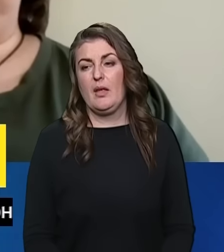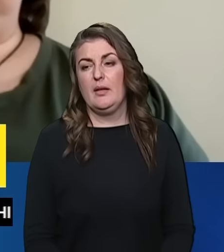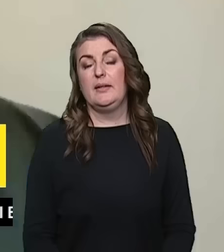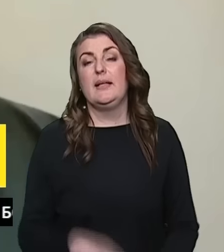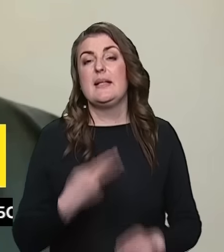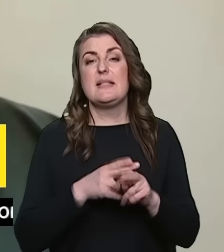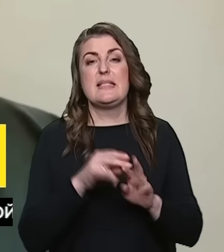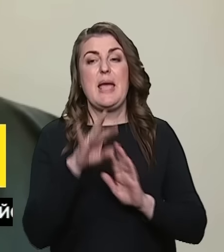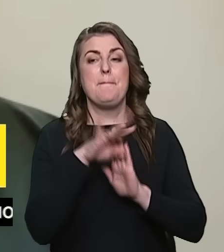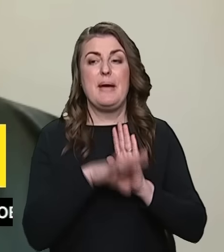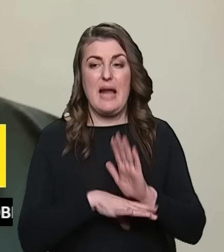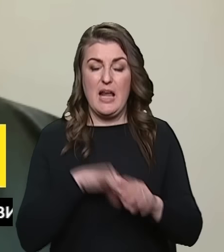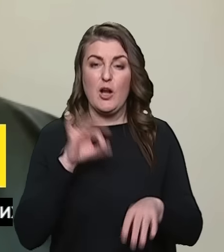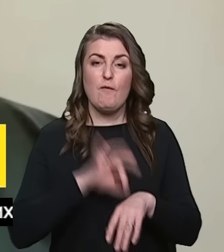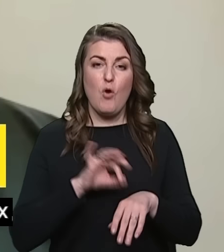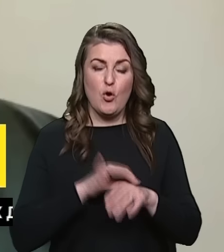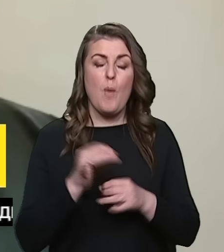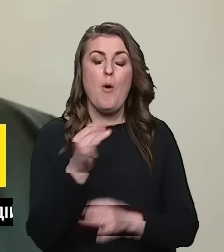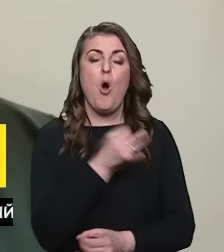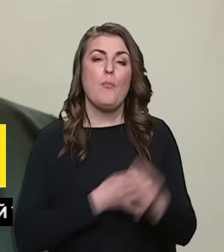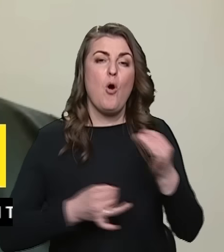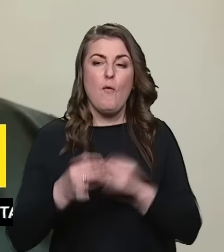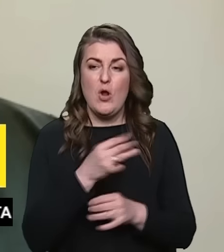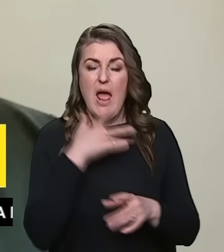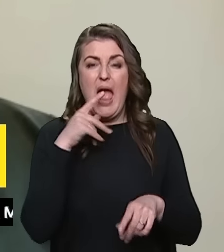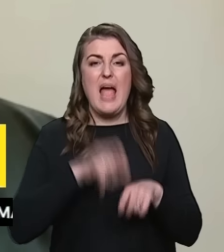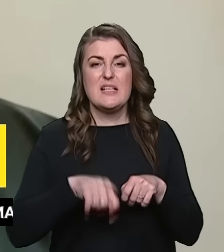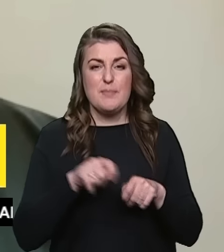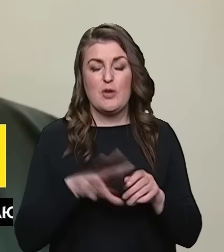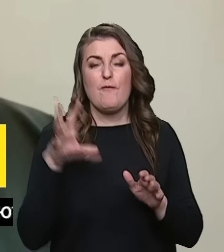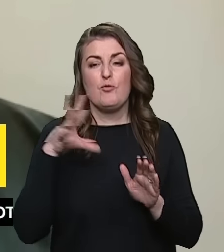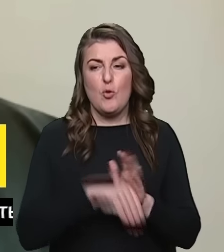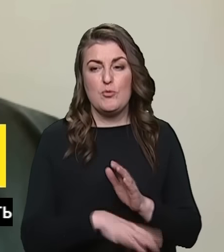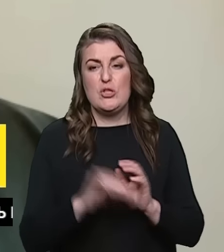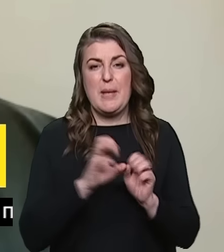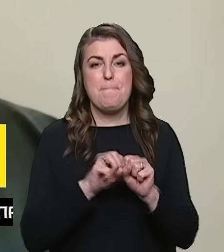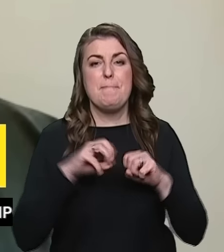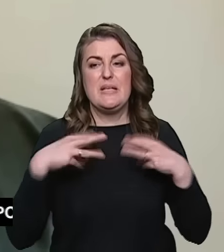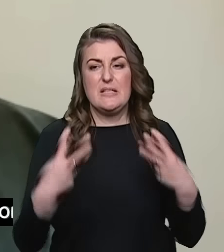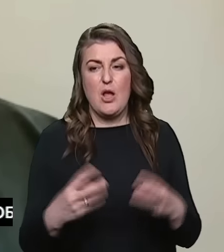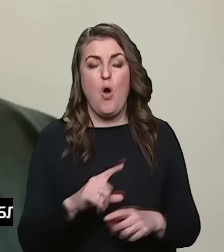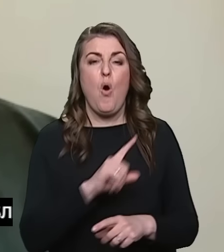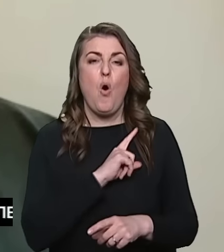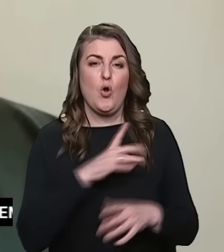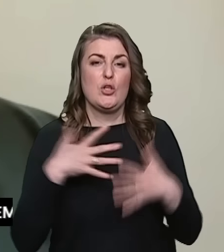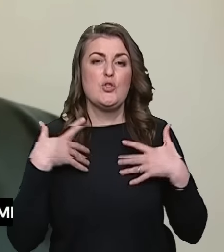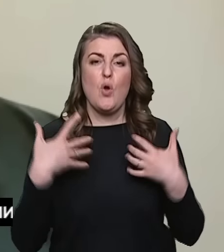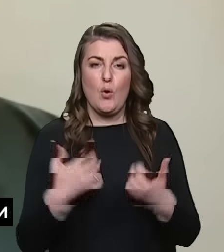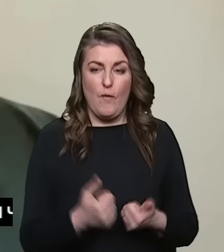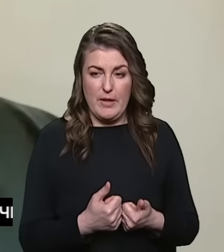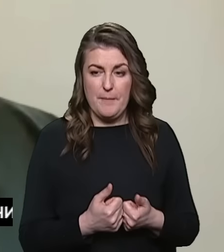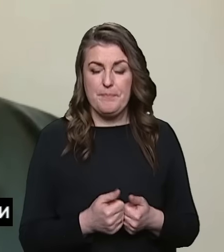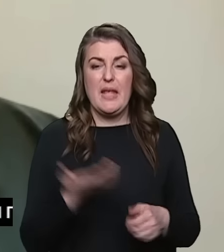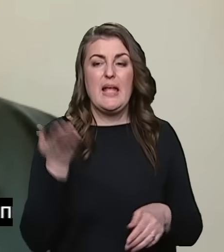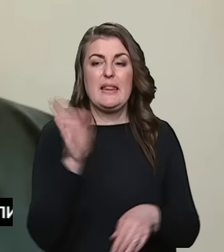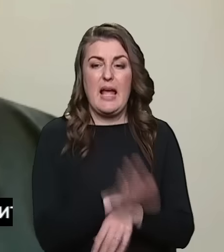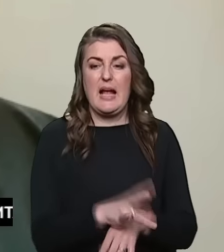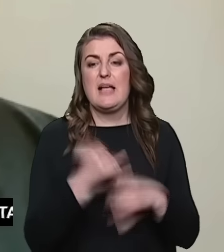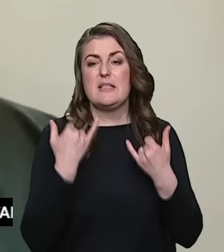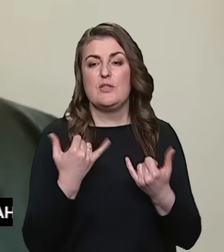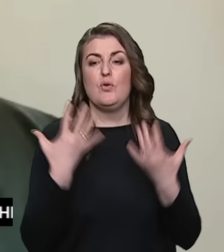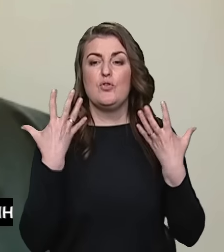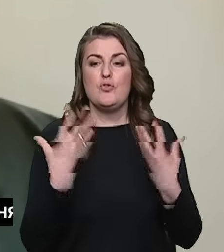Цей перелік хвороб обговорювався з експертами, в тому числі і Міністерства охорони здоров'я. Наказ на